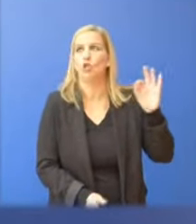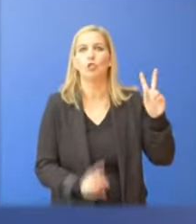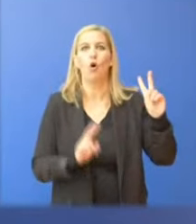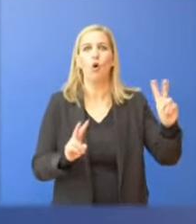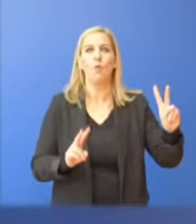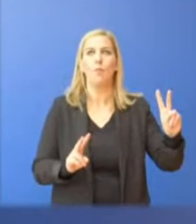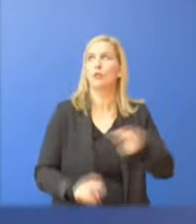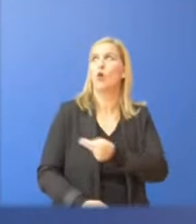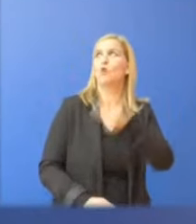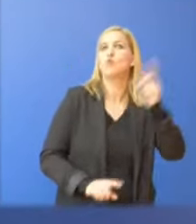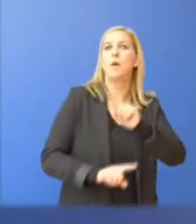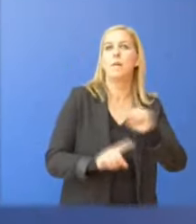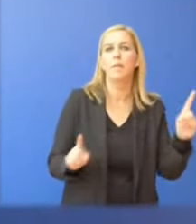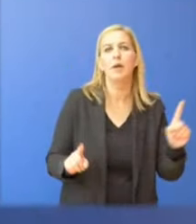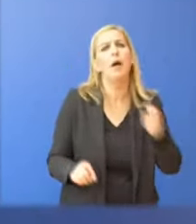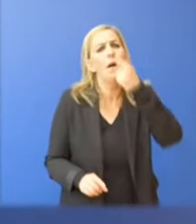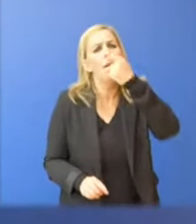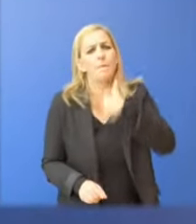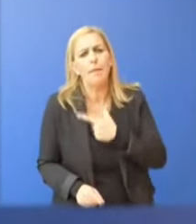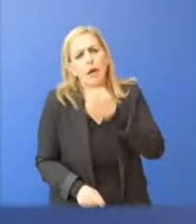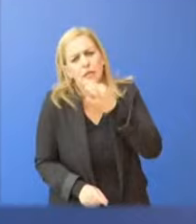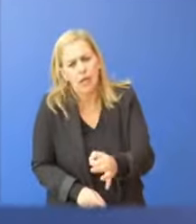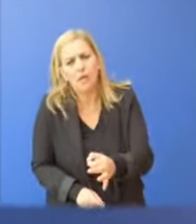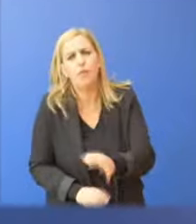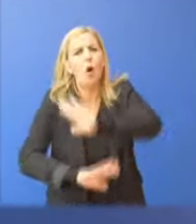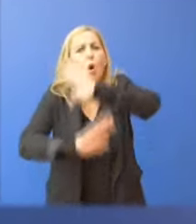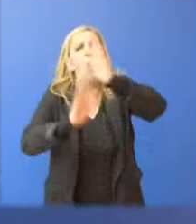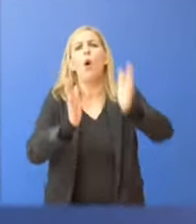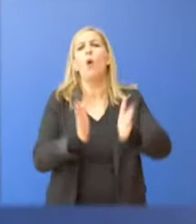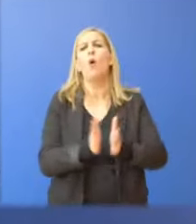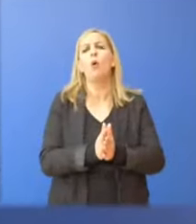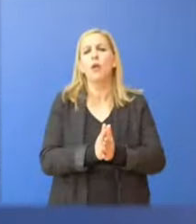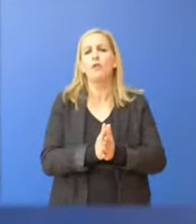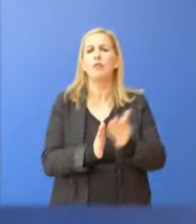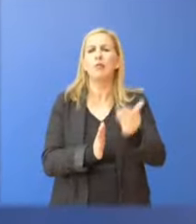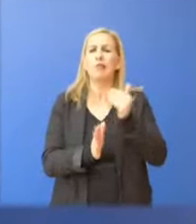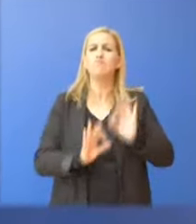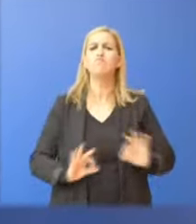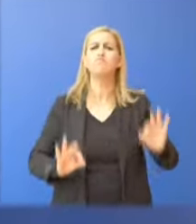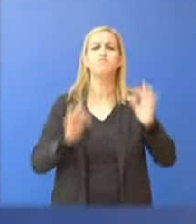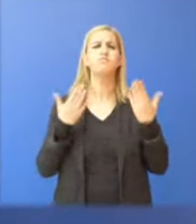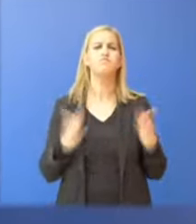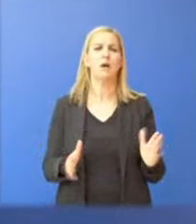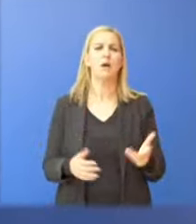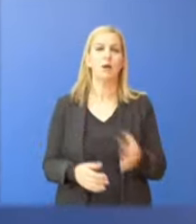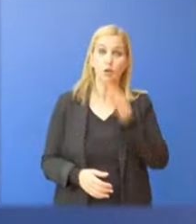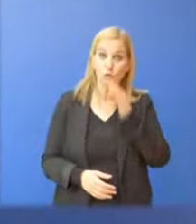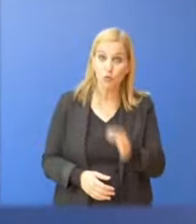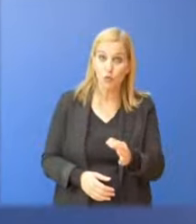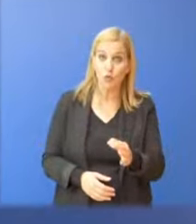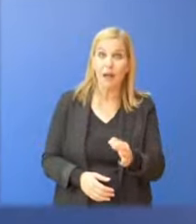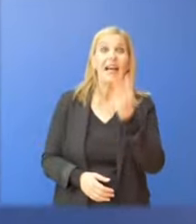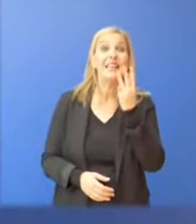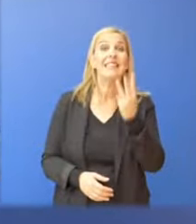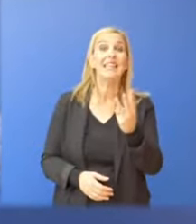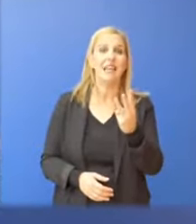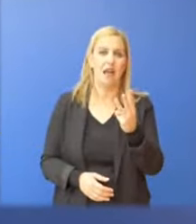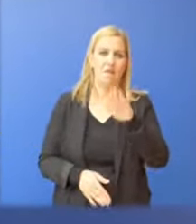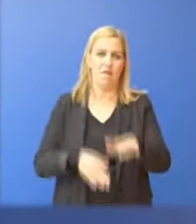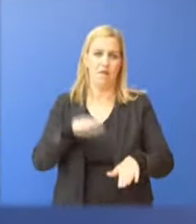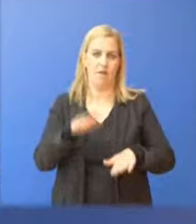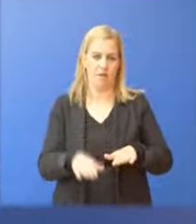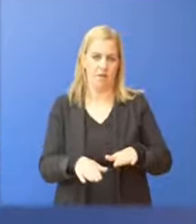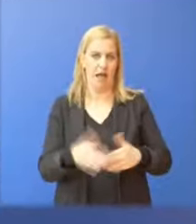πρότασης δυσπιστίας στο Πασόκ, είπε ότι όλο αυτό ήταν κάτι το οποίο προετοιμαζόταν. Είπαμε, τρία είναι τα κομμάτια του μπάζλ. Πρωτοσέλιδο, Πασόκ,